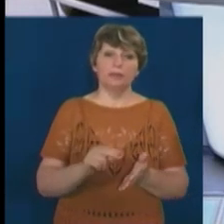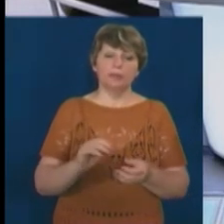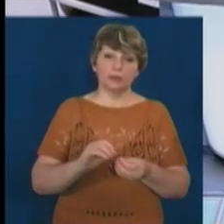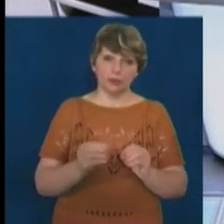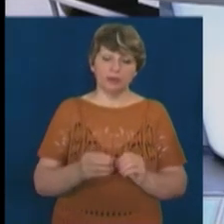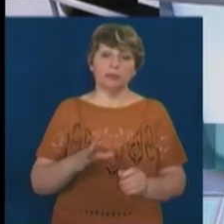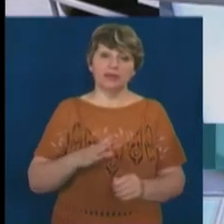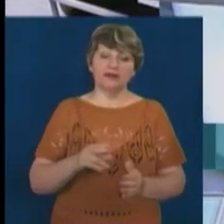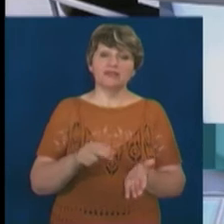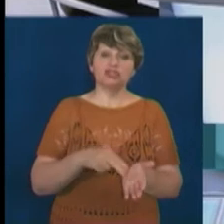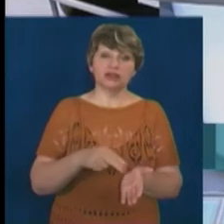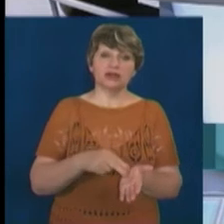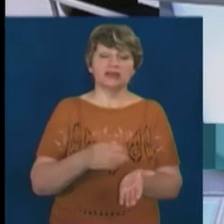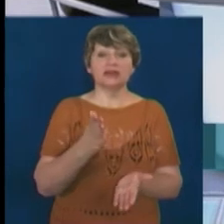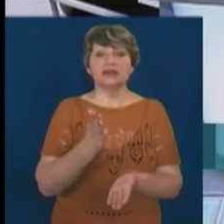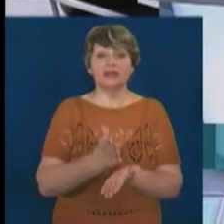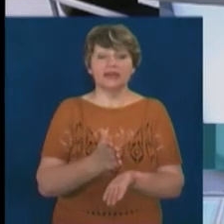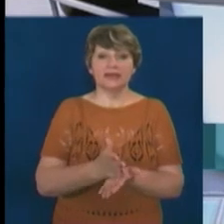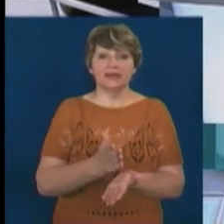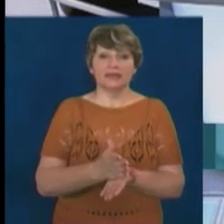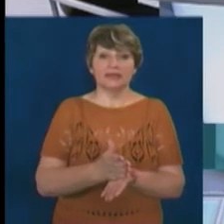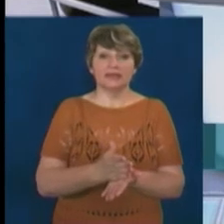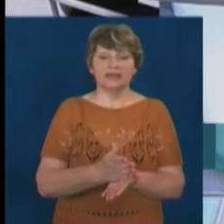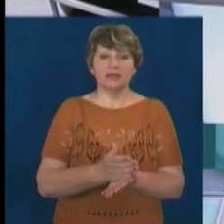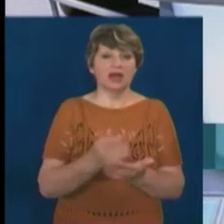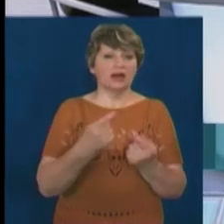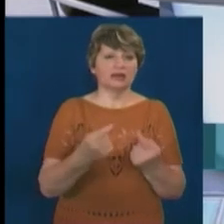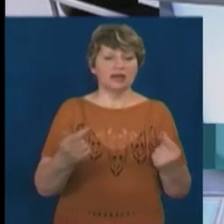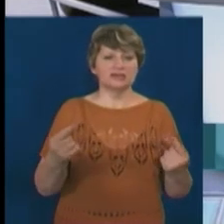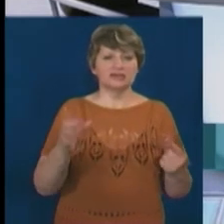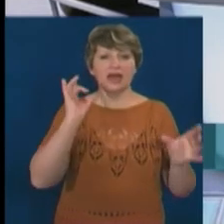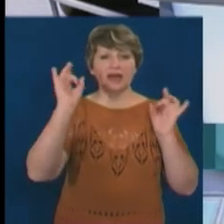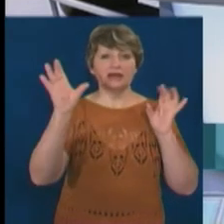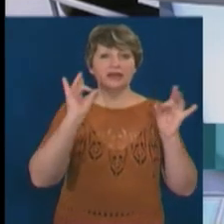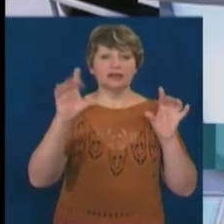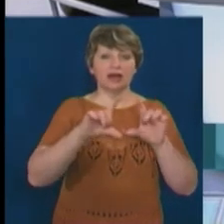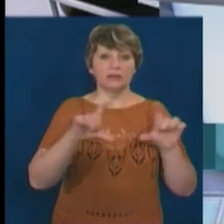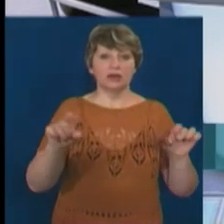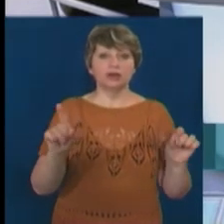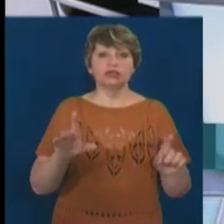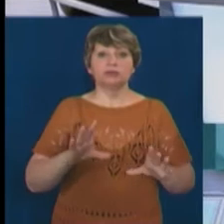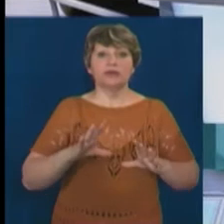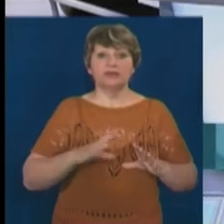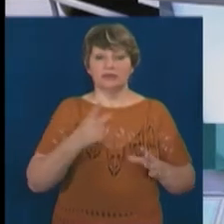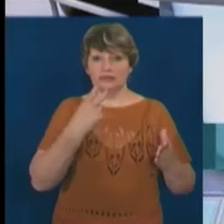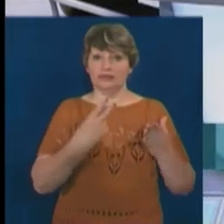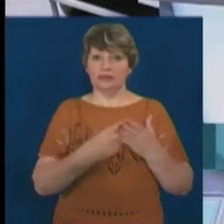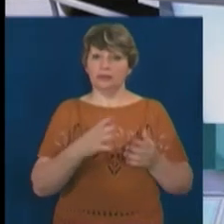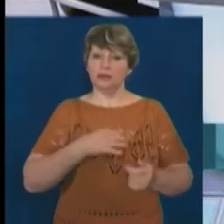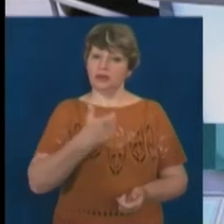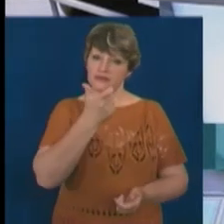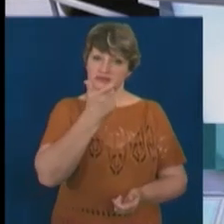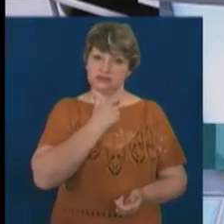існує пістрявість у зовнішній рекламі. І яким чином зробити так, щоб вивізка виглядала цивілізовано,